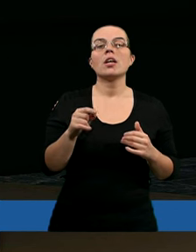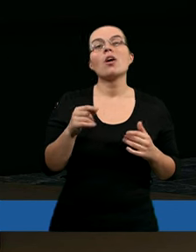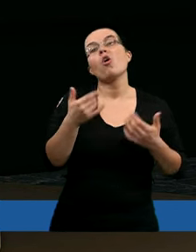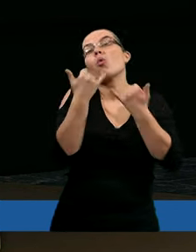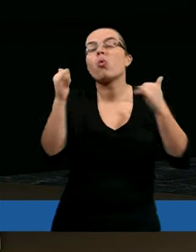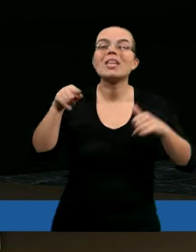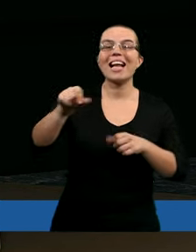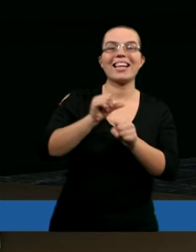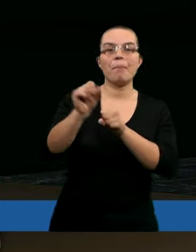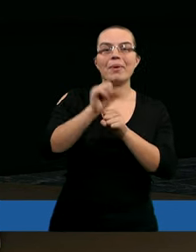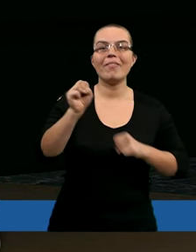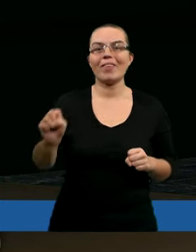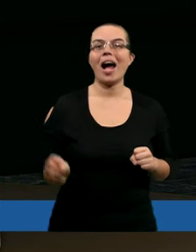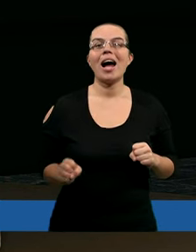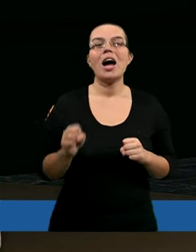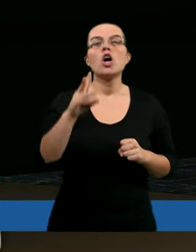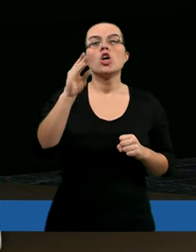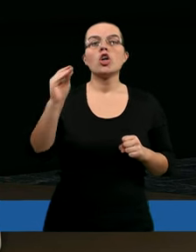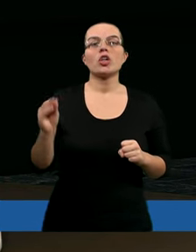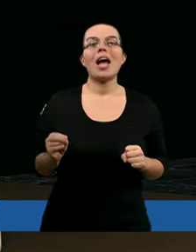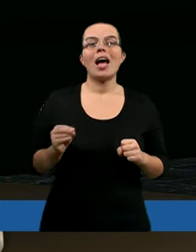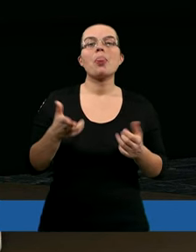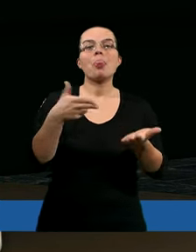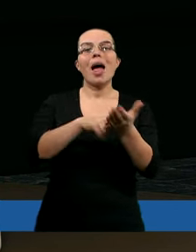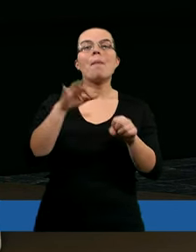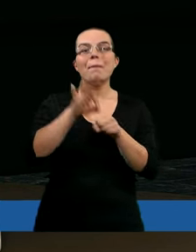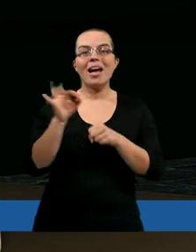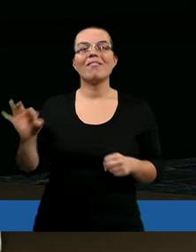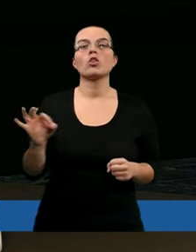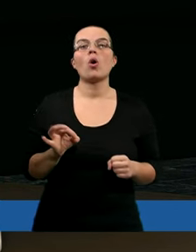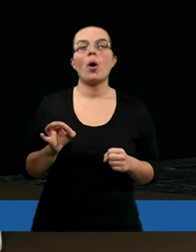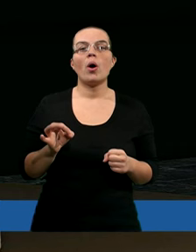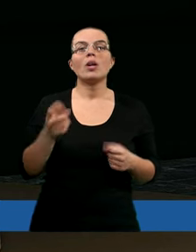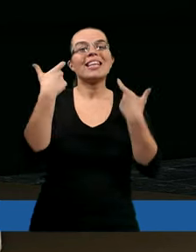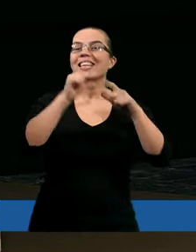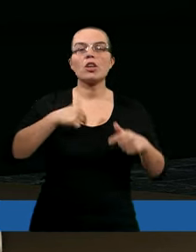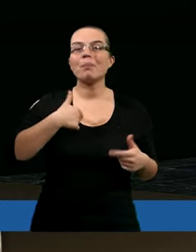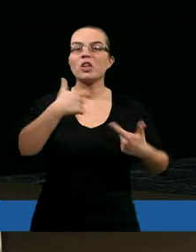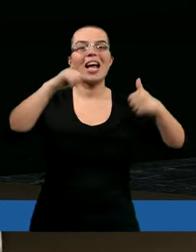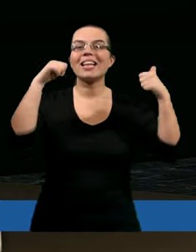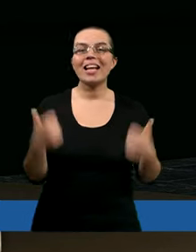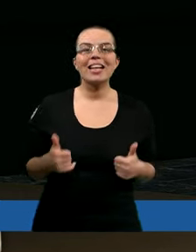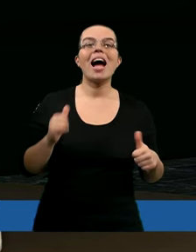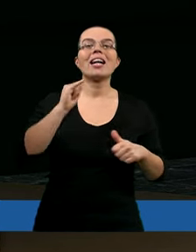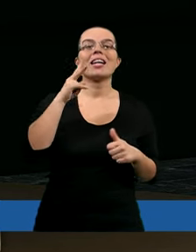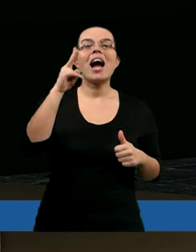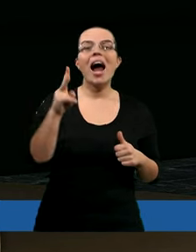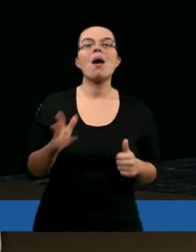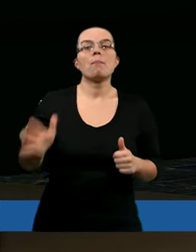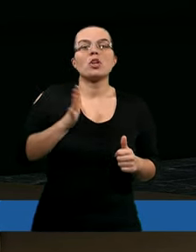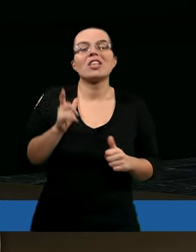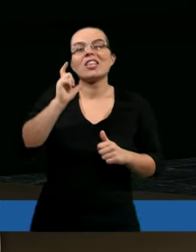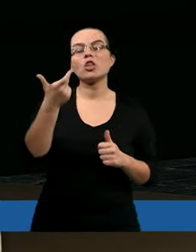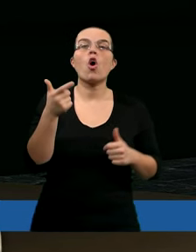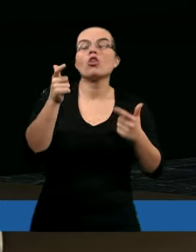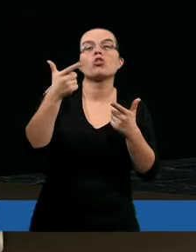ludźmi, że na pewno nic mi się nie stanie, jak to przeżyję, czy